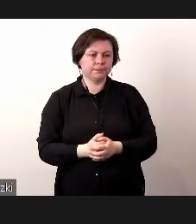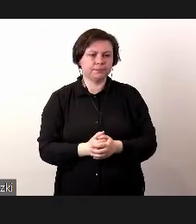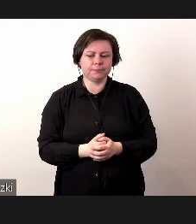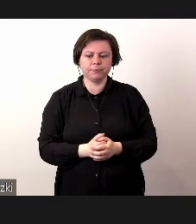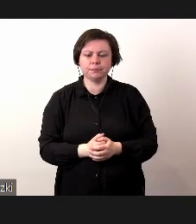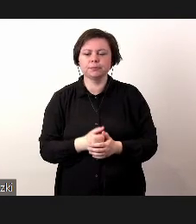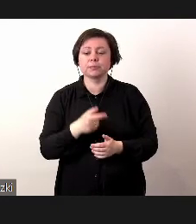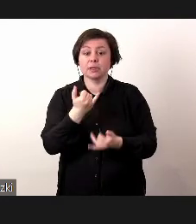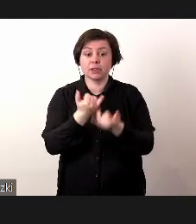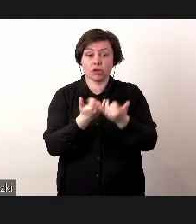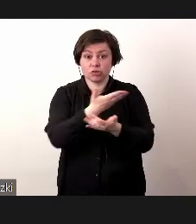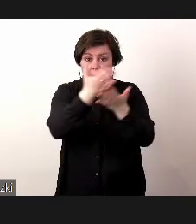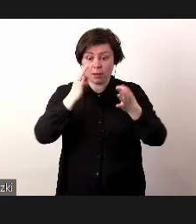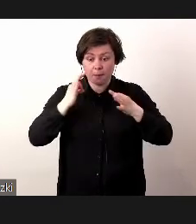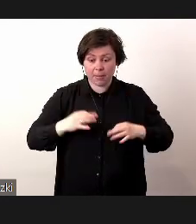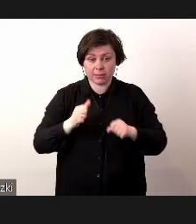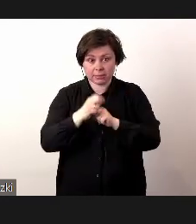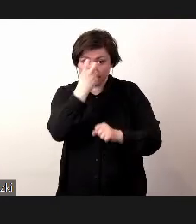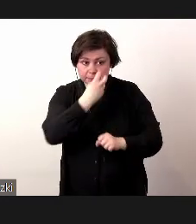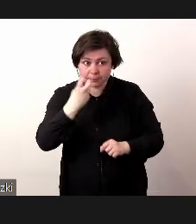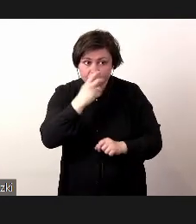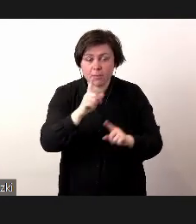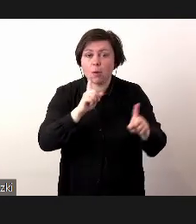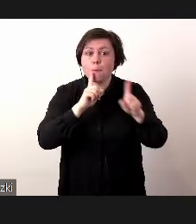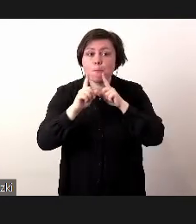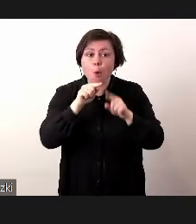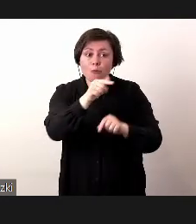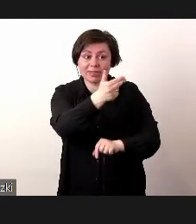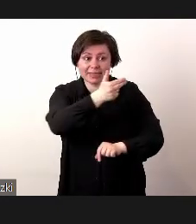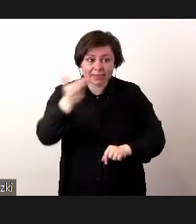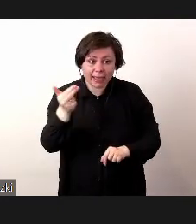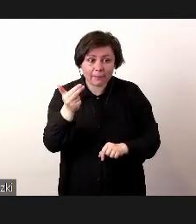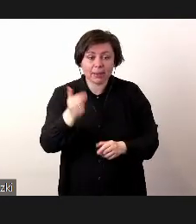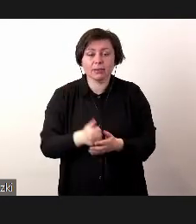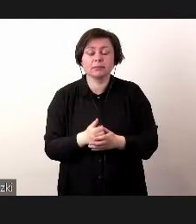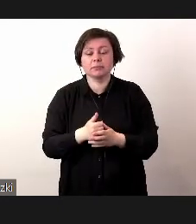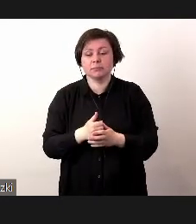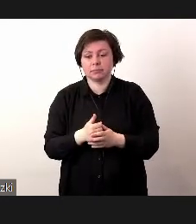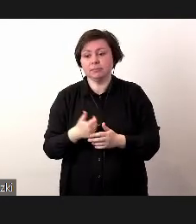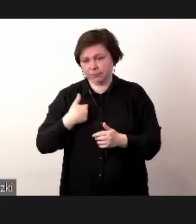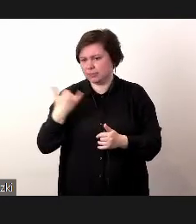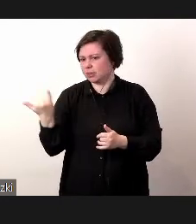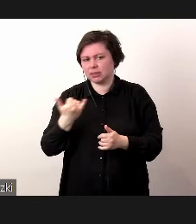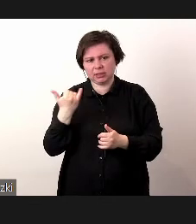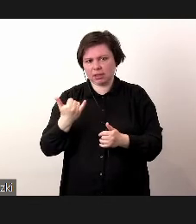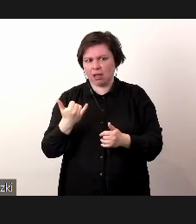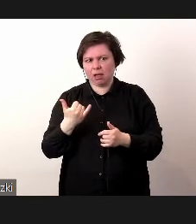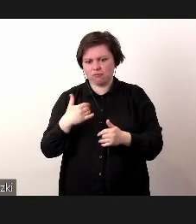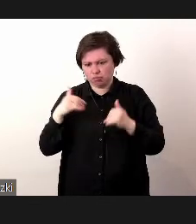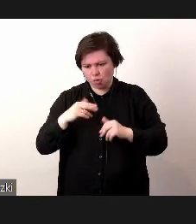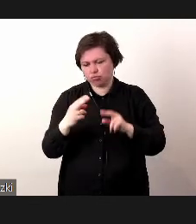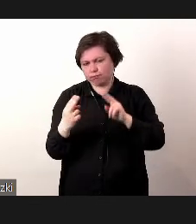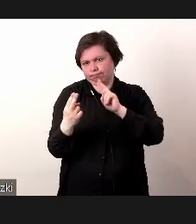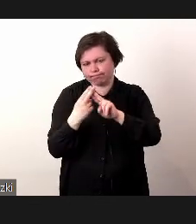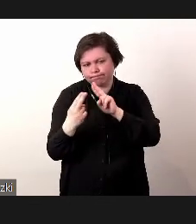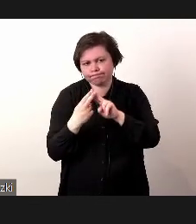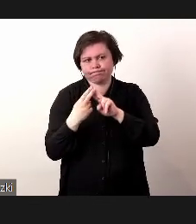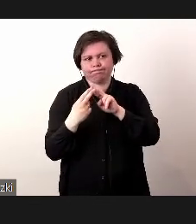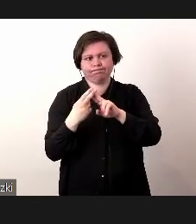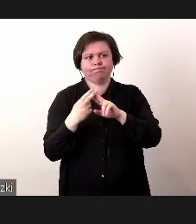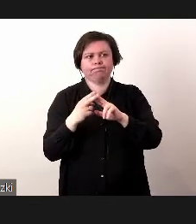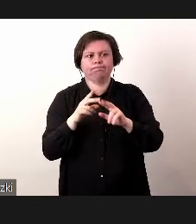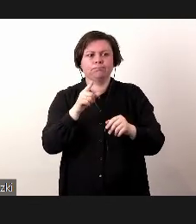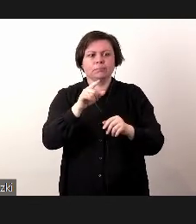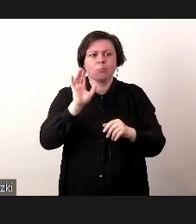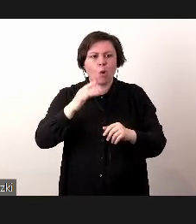Jeśli będą Państwo zainteresowani na przykład porozmawianiem na ten temat, my jesteśmy zawsze do dyspozycji, żeby to wskoczyć w